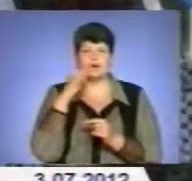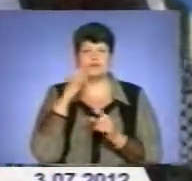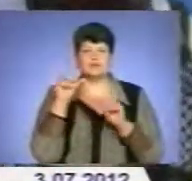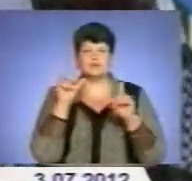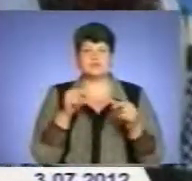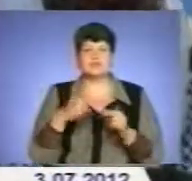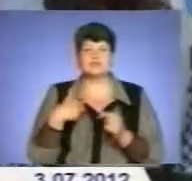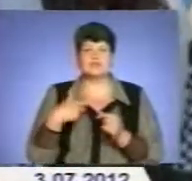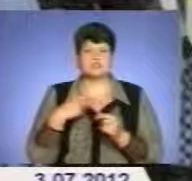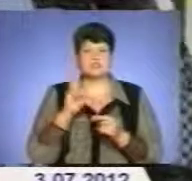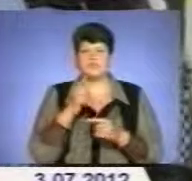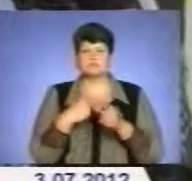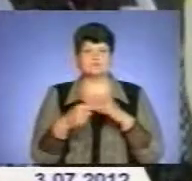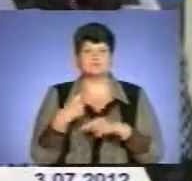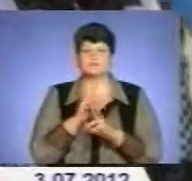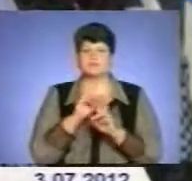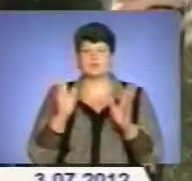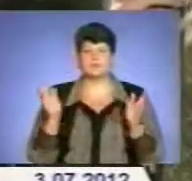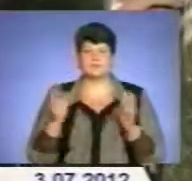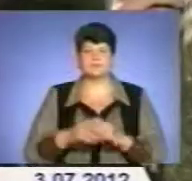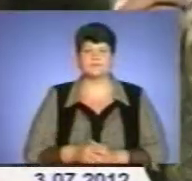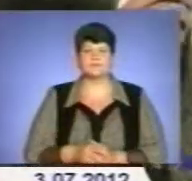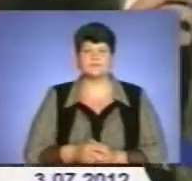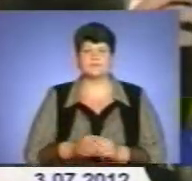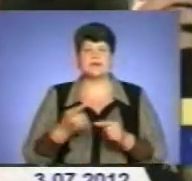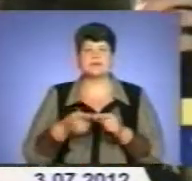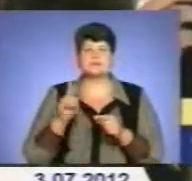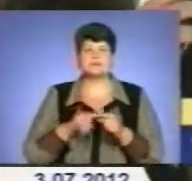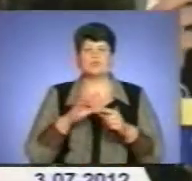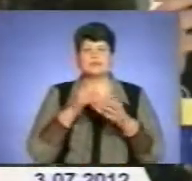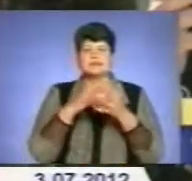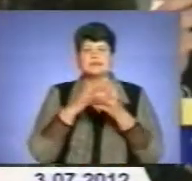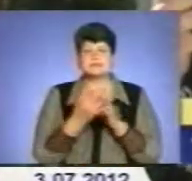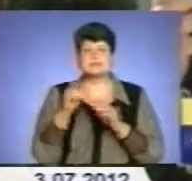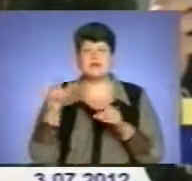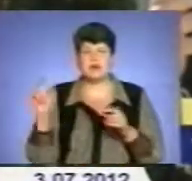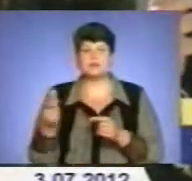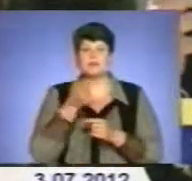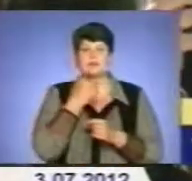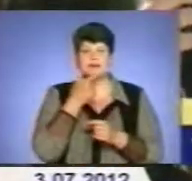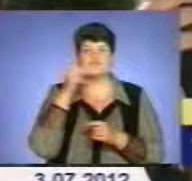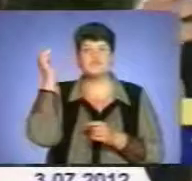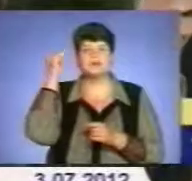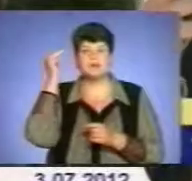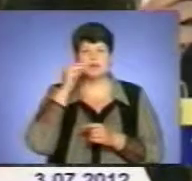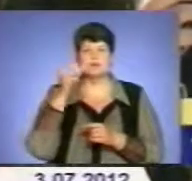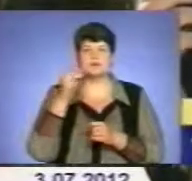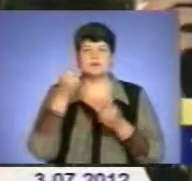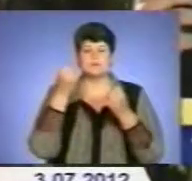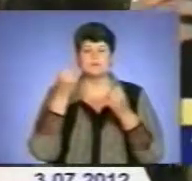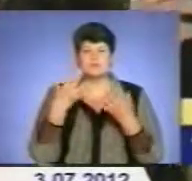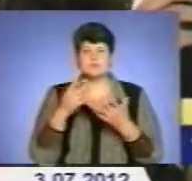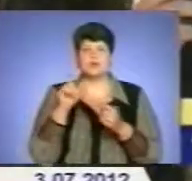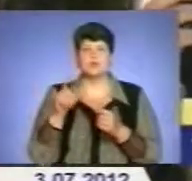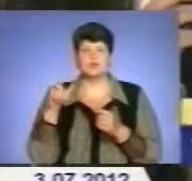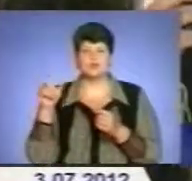Не повернувся ніхто. Це були священники, це були селяни, це була інтелігенція, вчителі. Кожна людина, яка